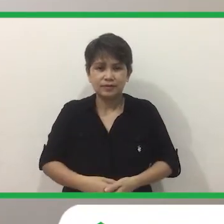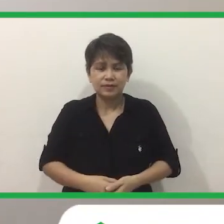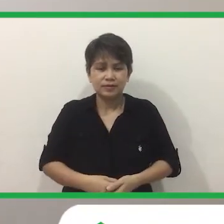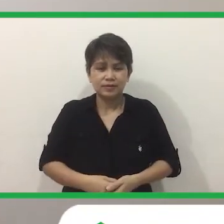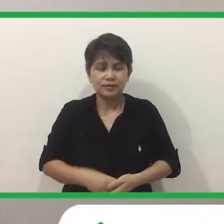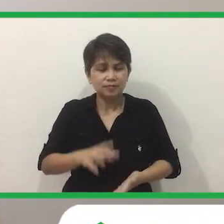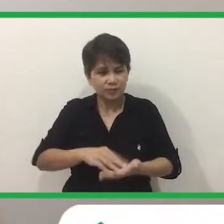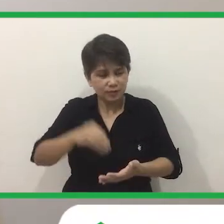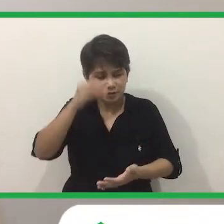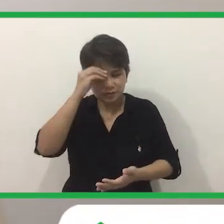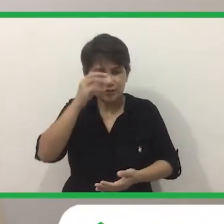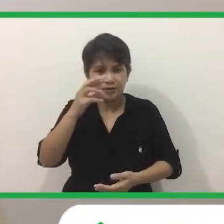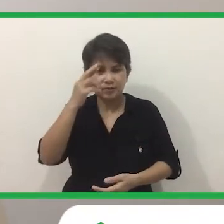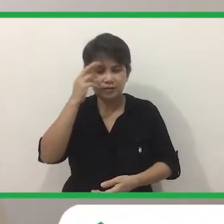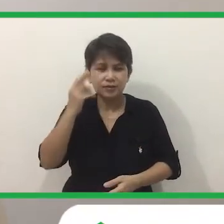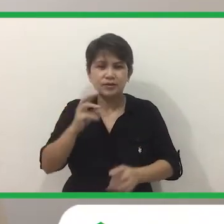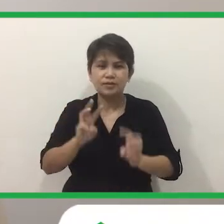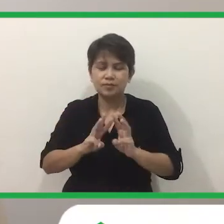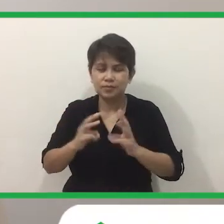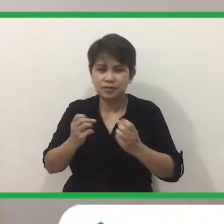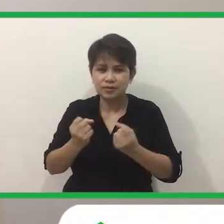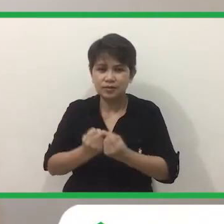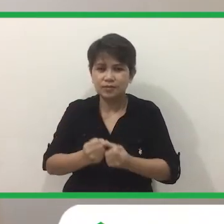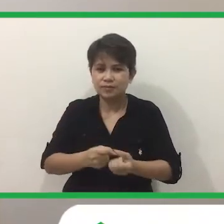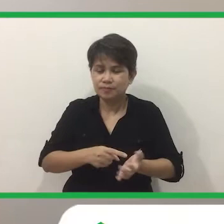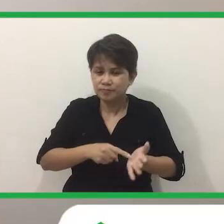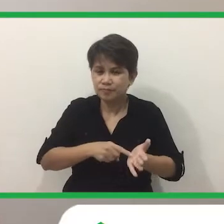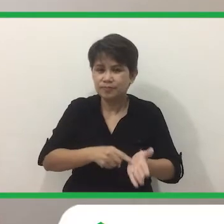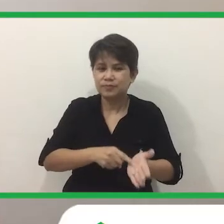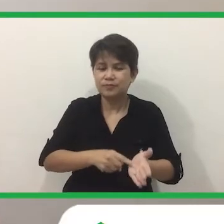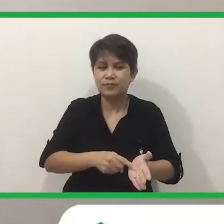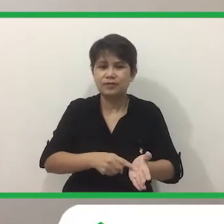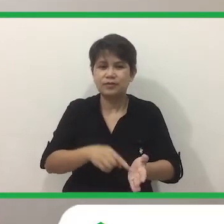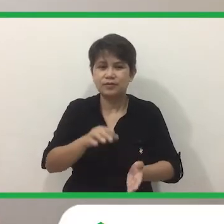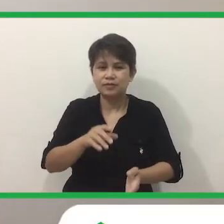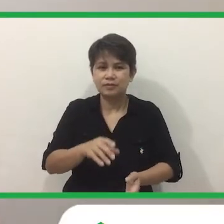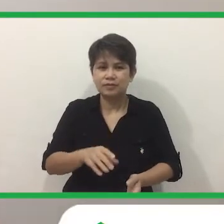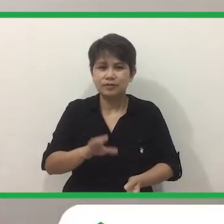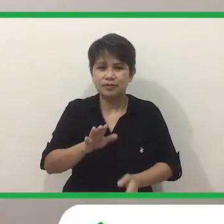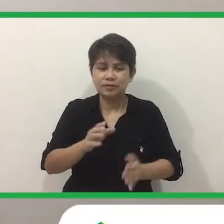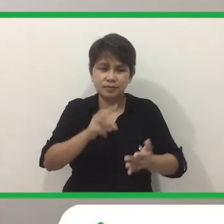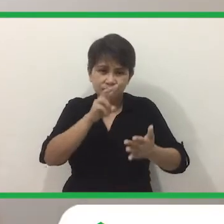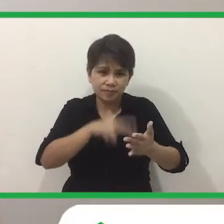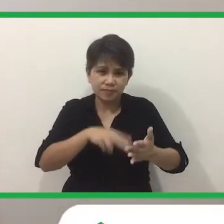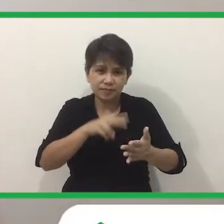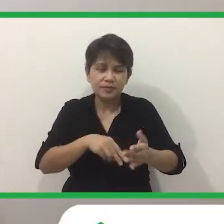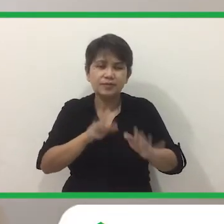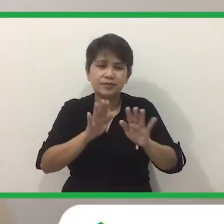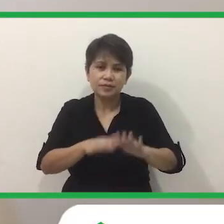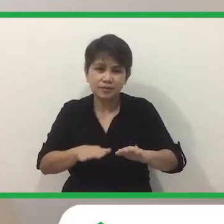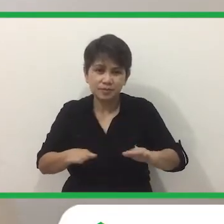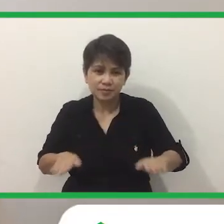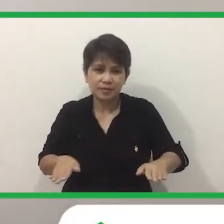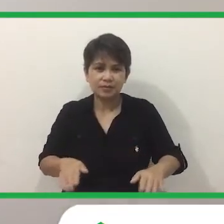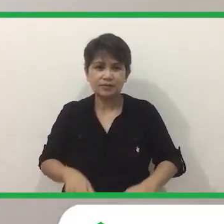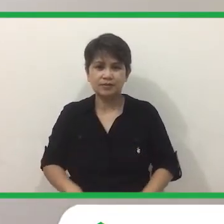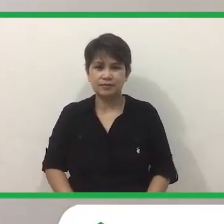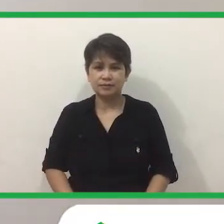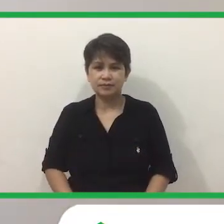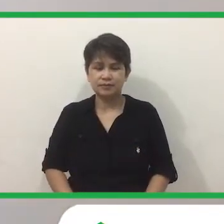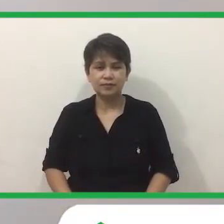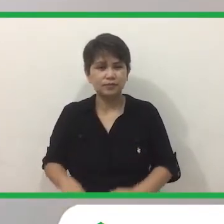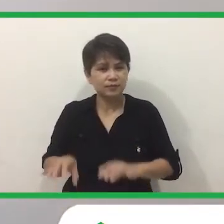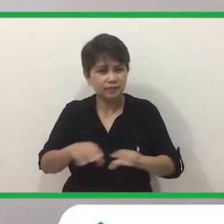Sabi yung natutuhan ni Kuya Ray Sa mga workshop Minobodel natin yung pagbabasa Sa mga bata So yun po yung